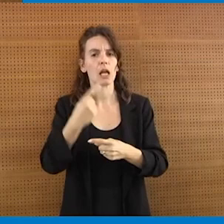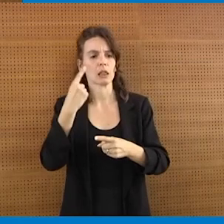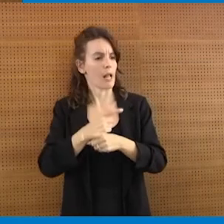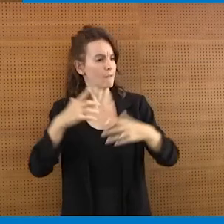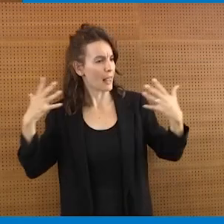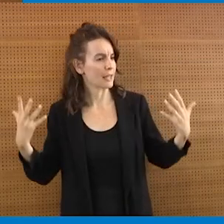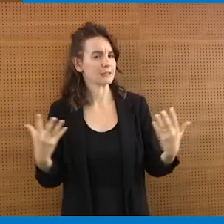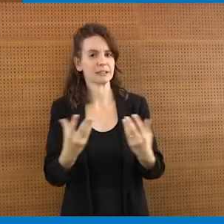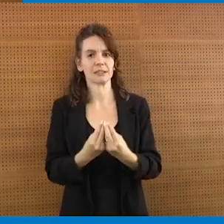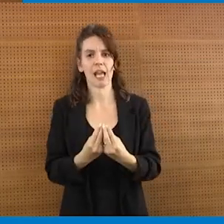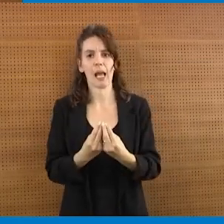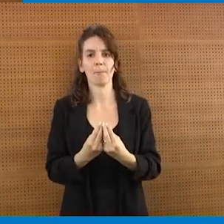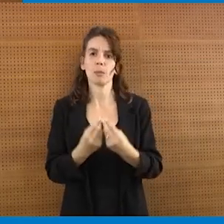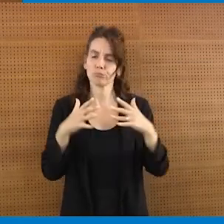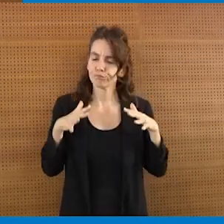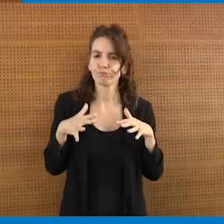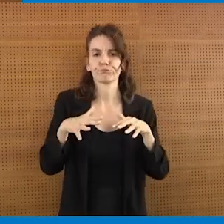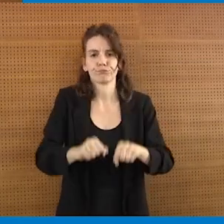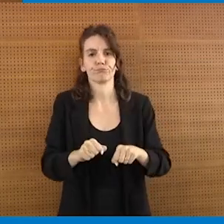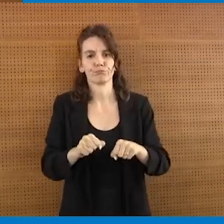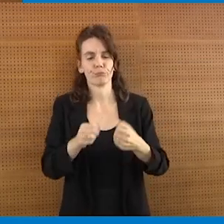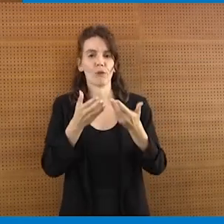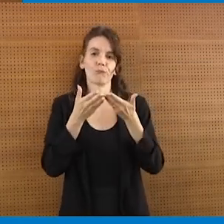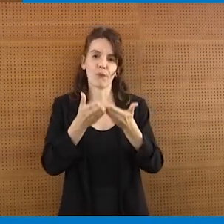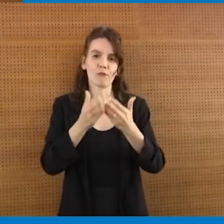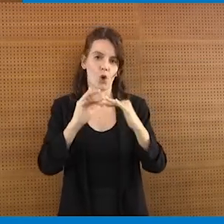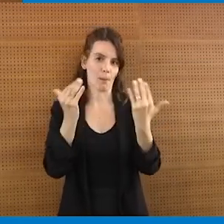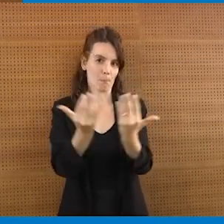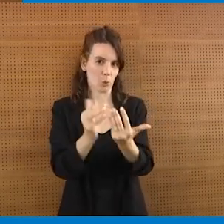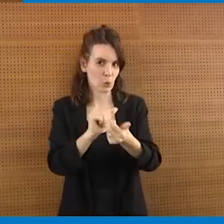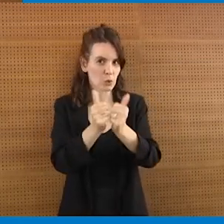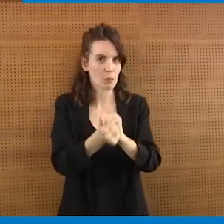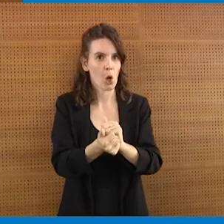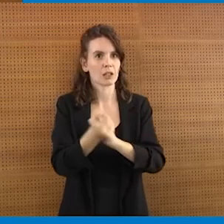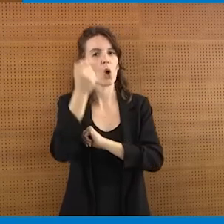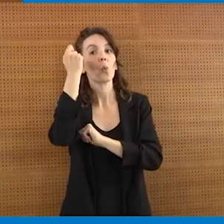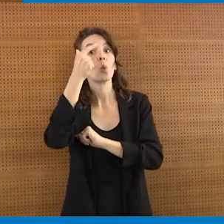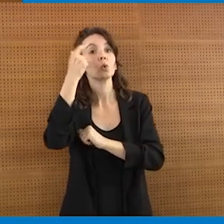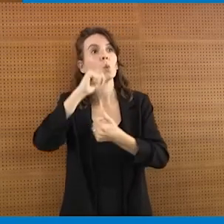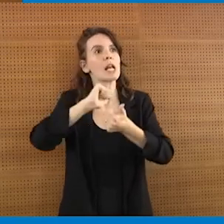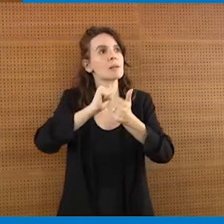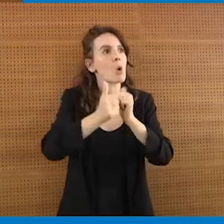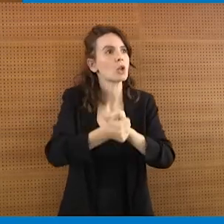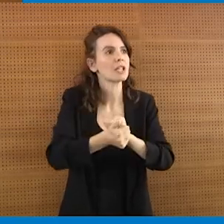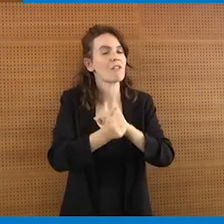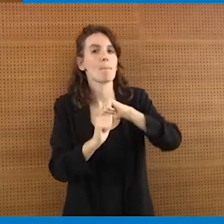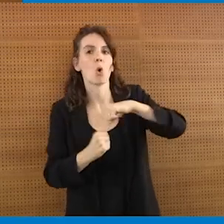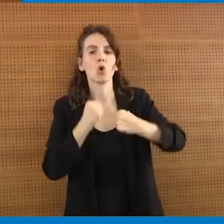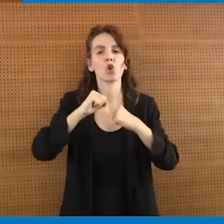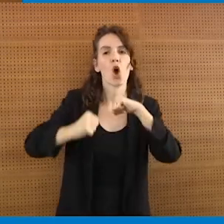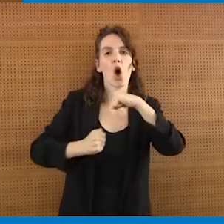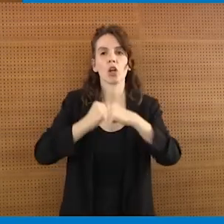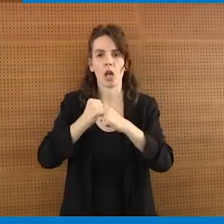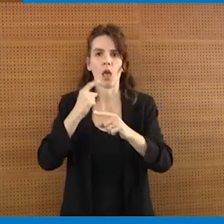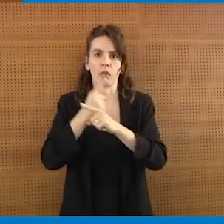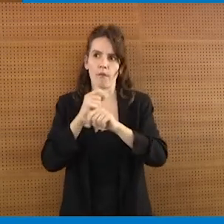un rinnovato impegno con l'obiettivo che questa cultura sportiva motoria, quindi una cultura sportiva